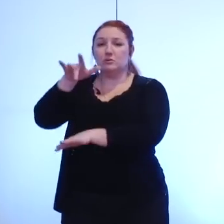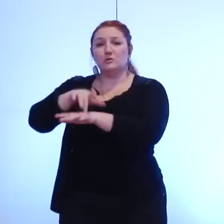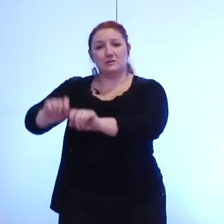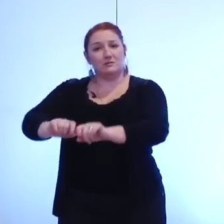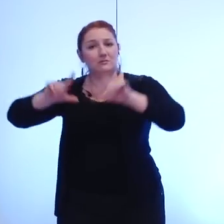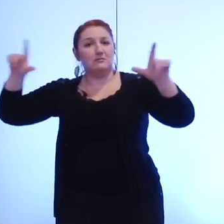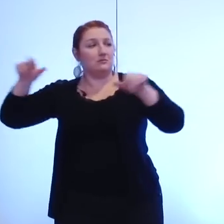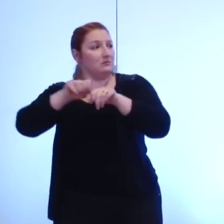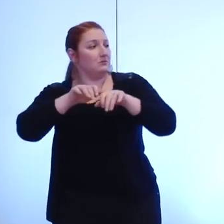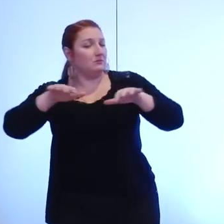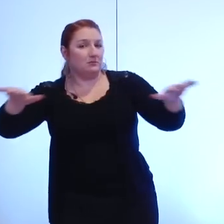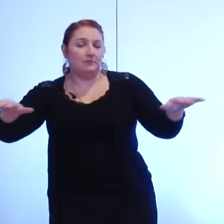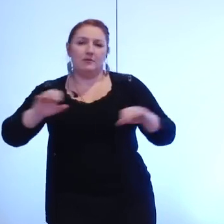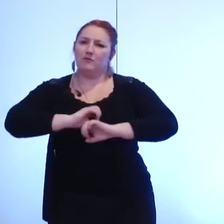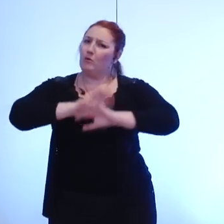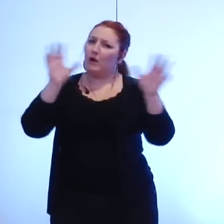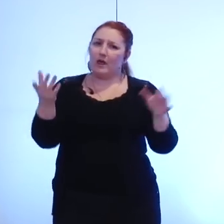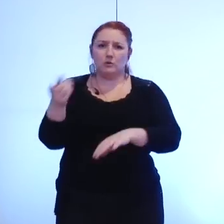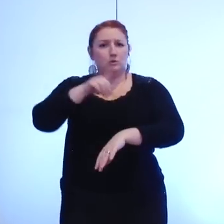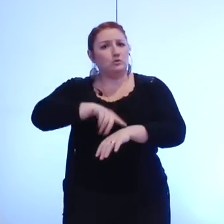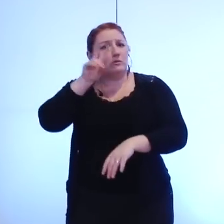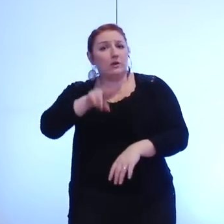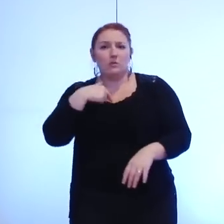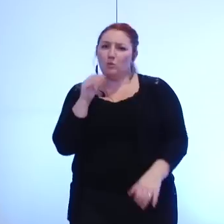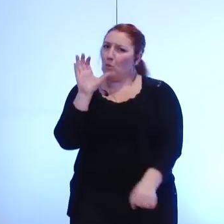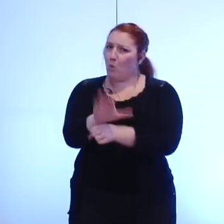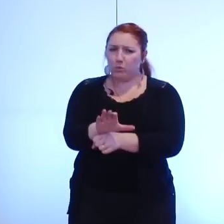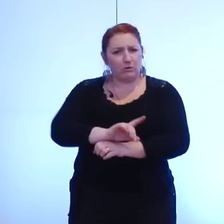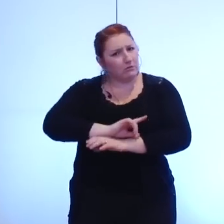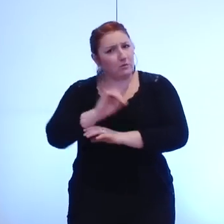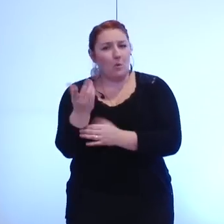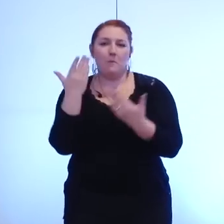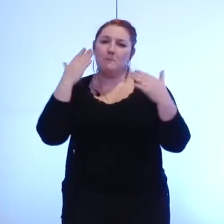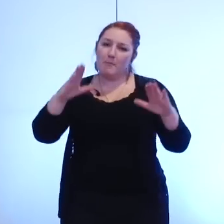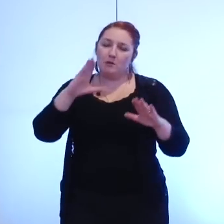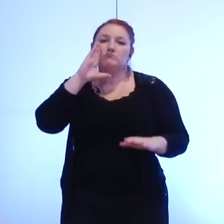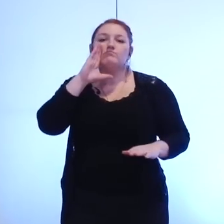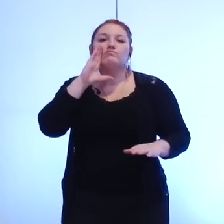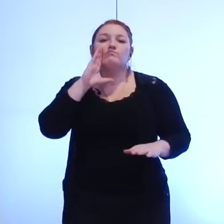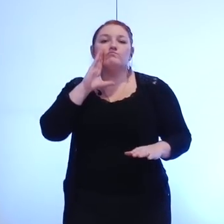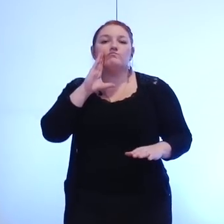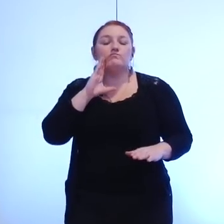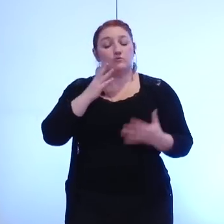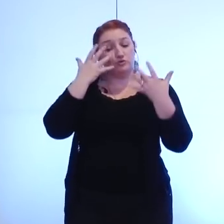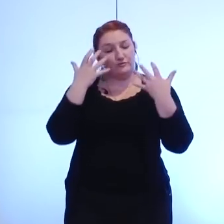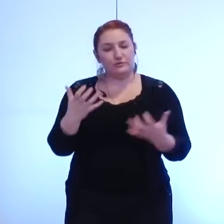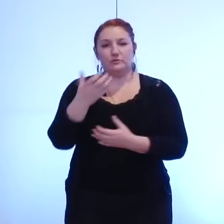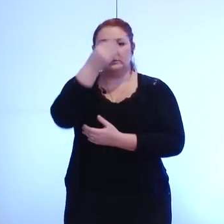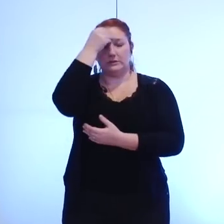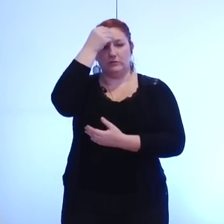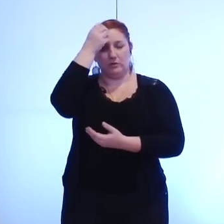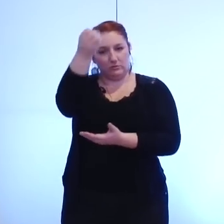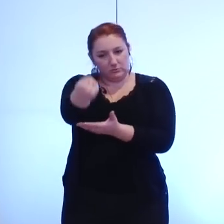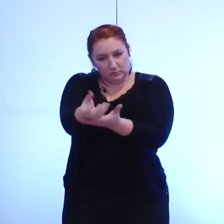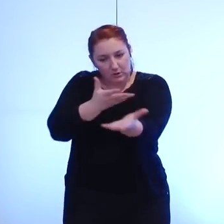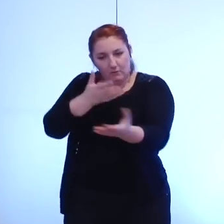Soyons clairs dès le départ, nous n'y voyons aucun inconvénient. Mais je vous demande de bien vouloir nous communiquer avec précision les